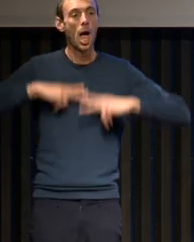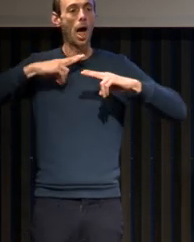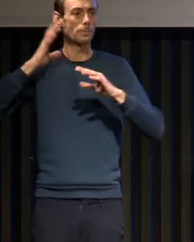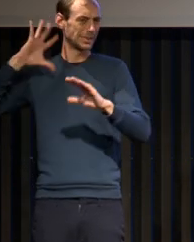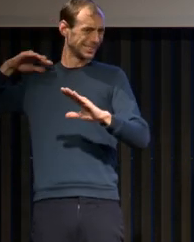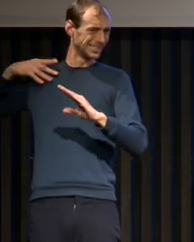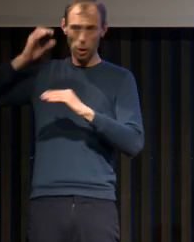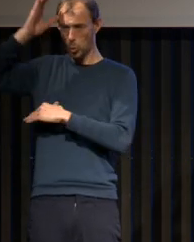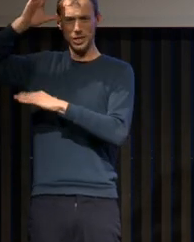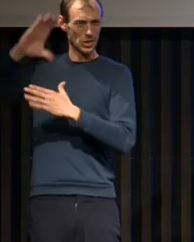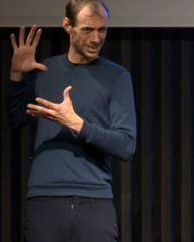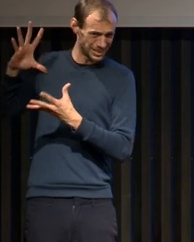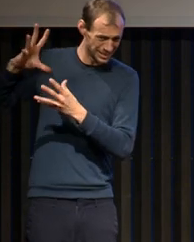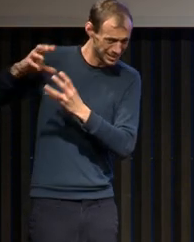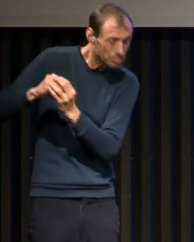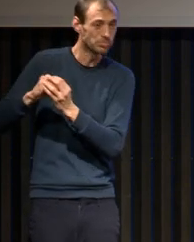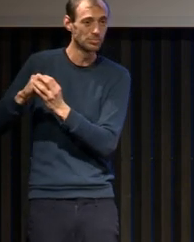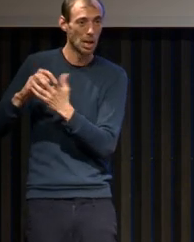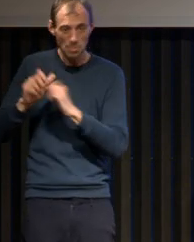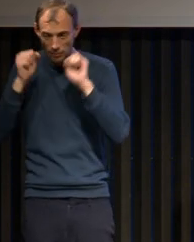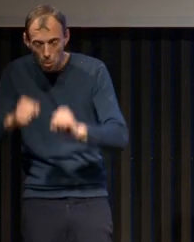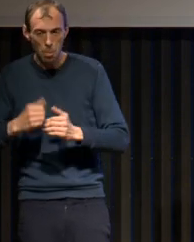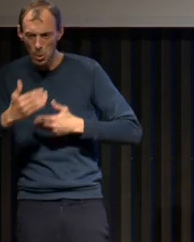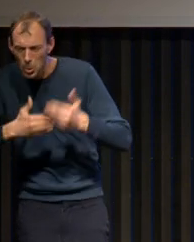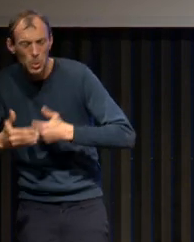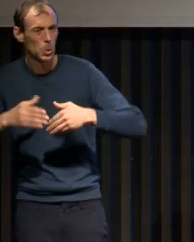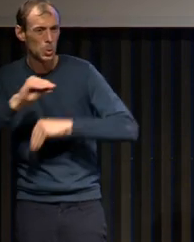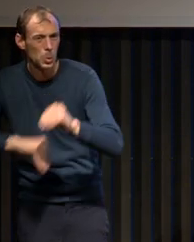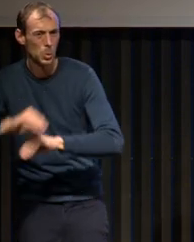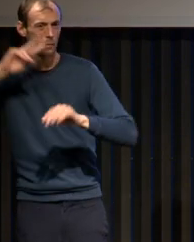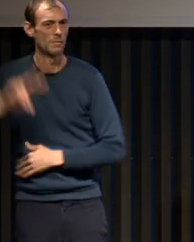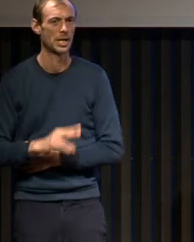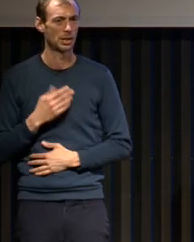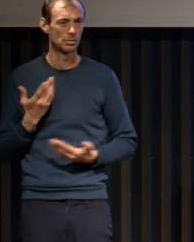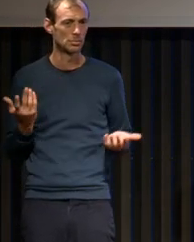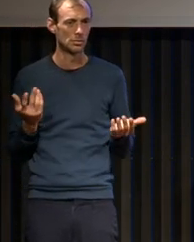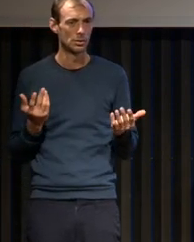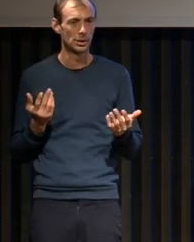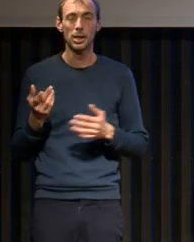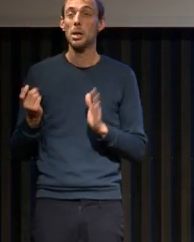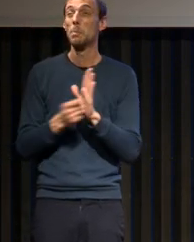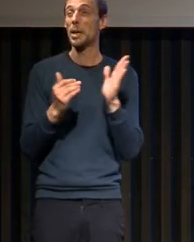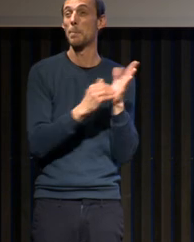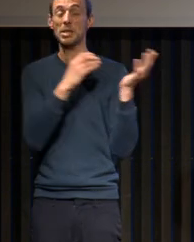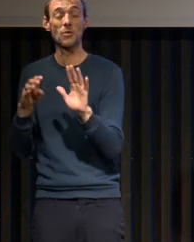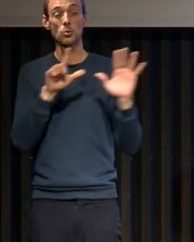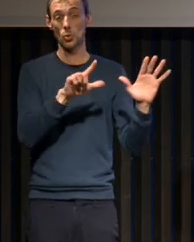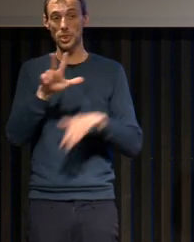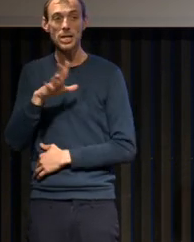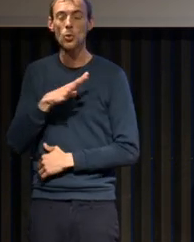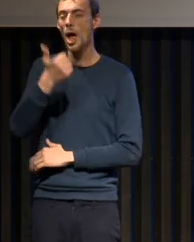de la médecine du sommeil sur le syndrome d'apnée obstructive du sommeil. C'est l'Indien Jivaro. Il va publier en 1973 un article